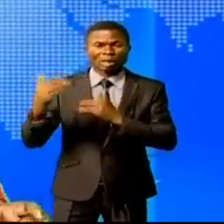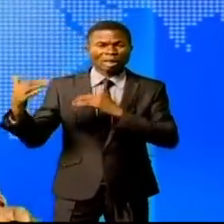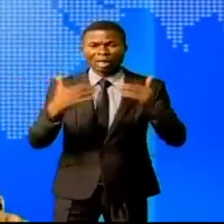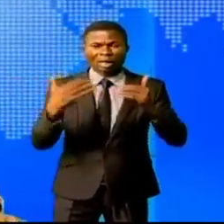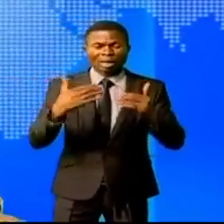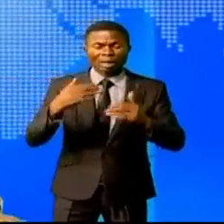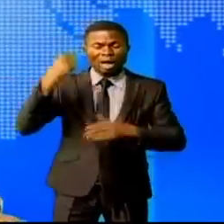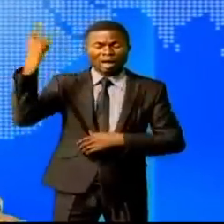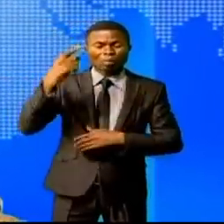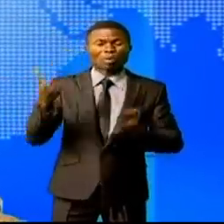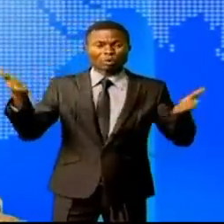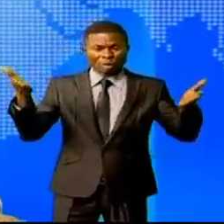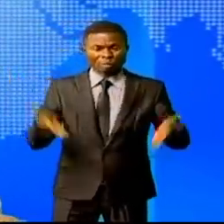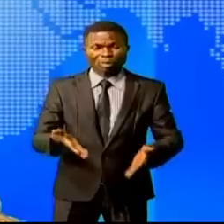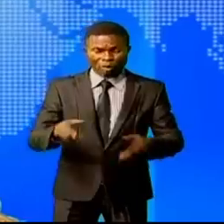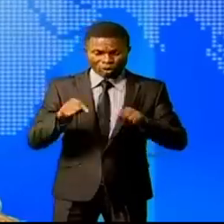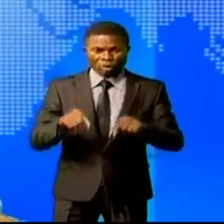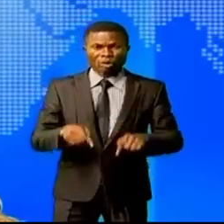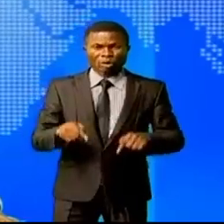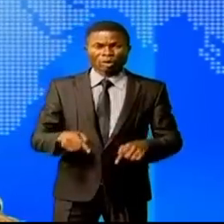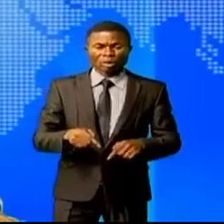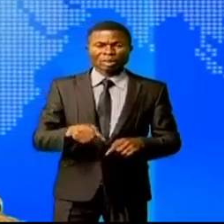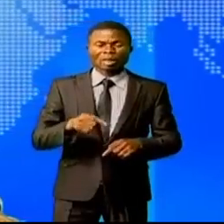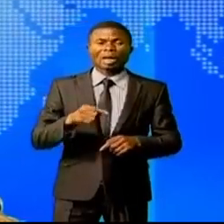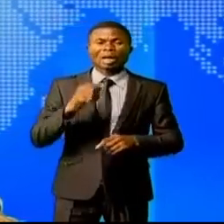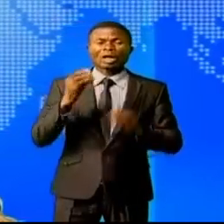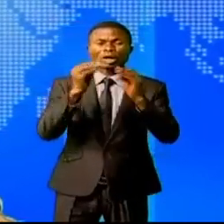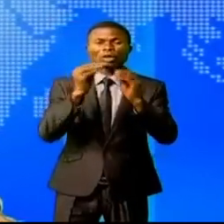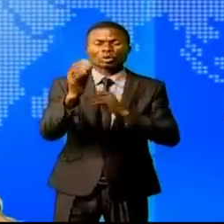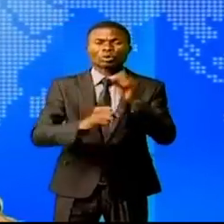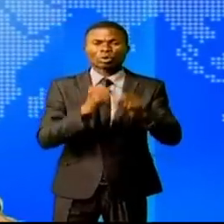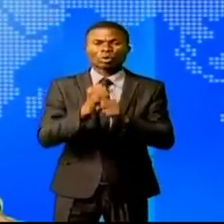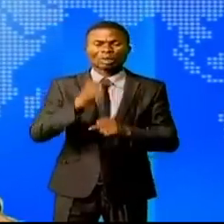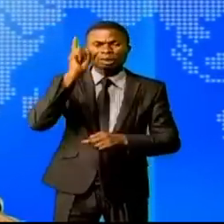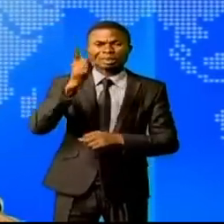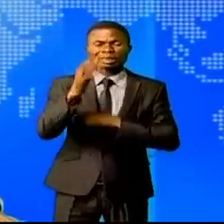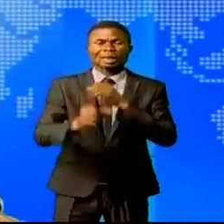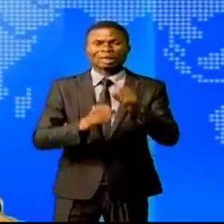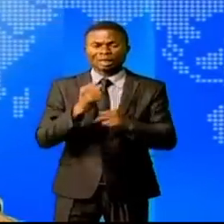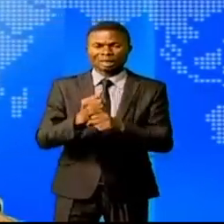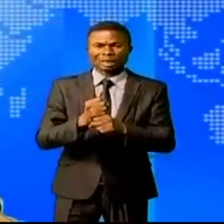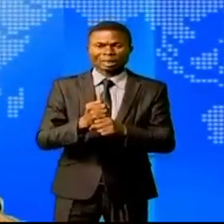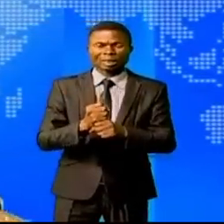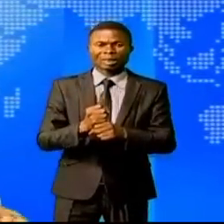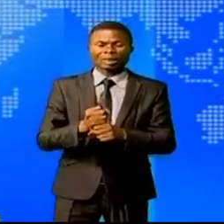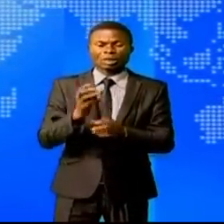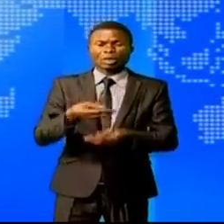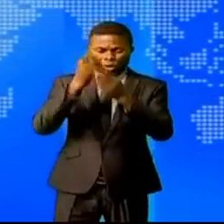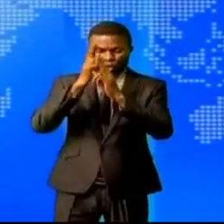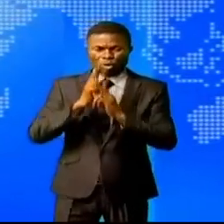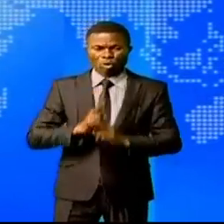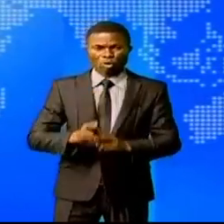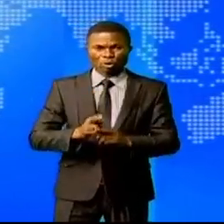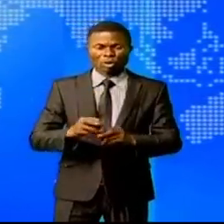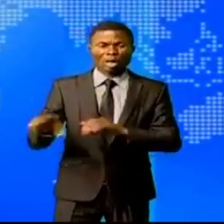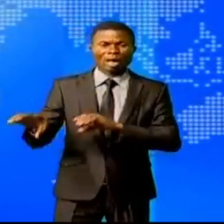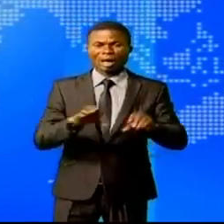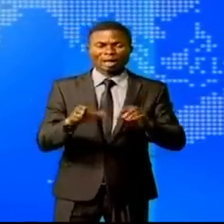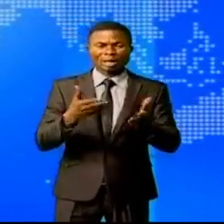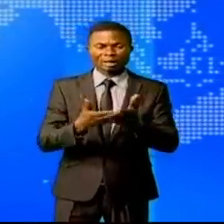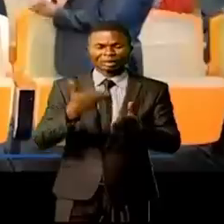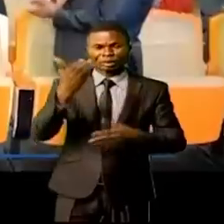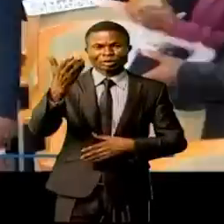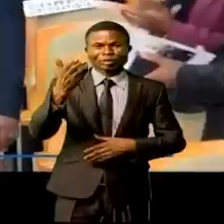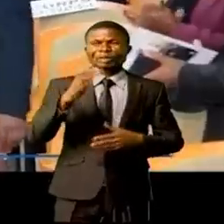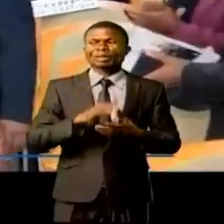40-45. Aujourd'hui, centenaire, le caporal Albert Kanyoukou a été honoré au cours d'une cérémonie. Edith Jala.